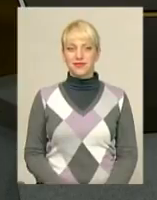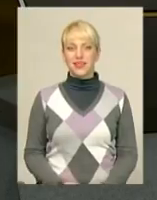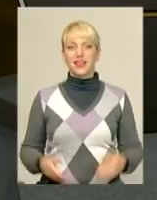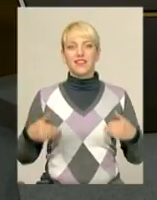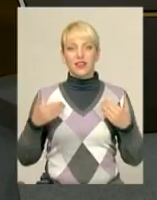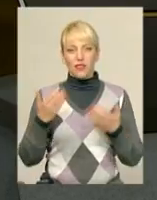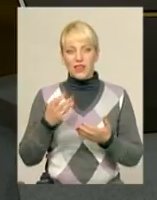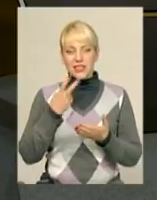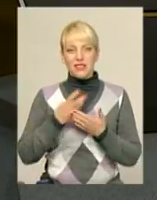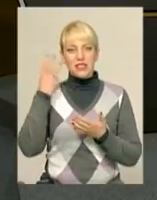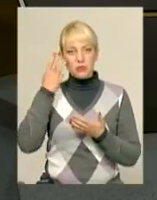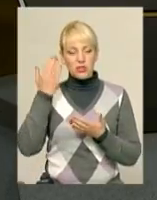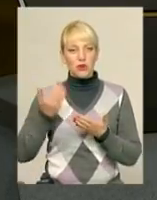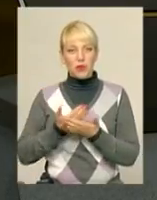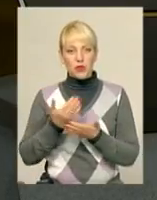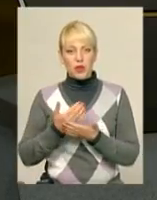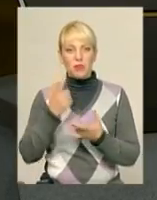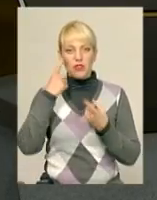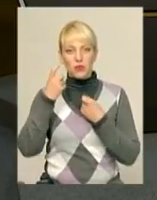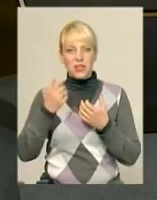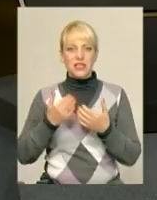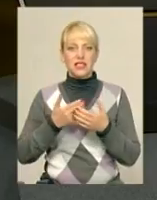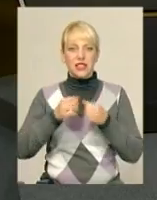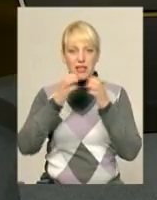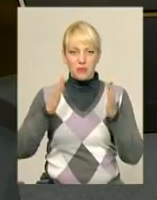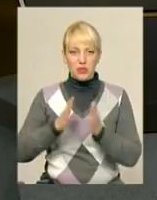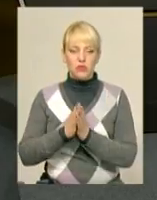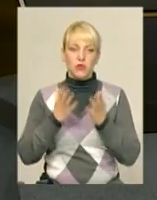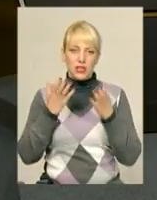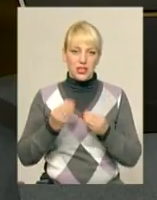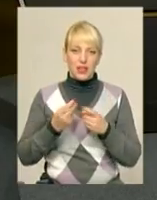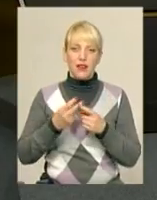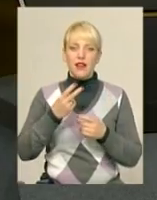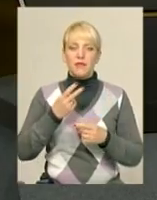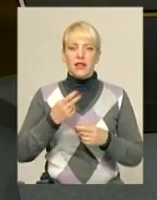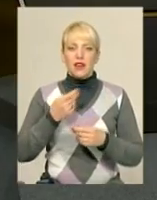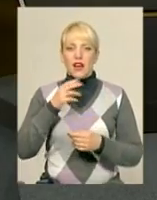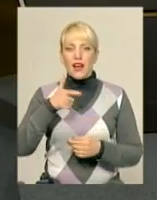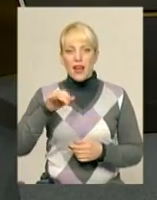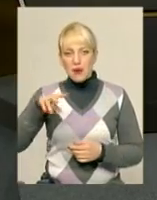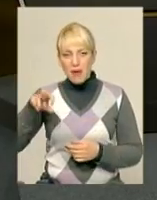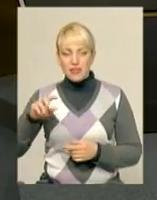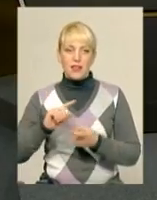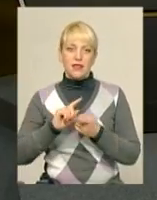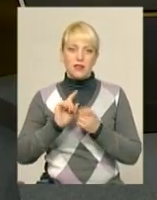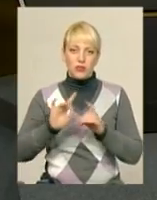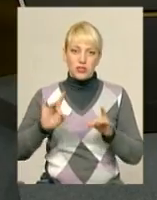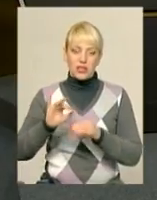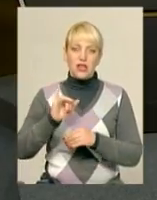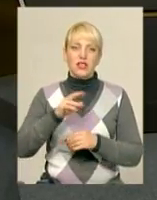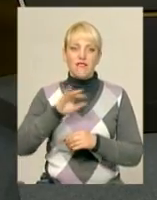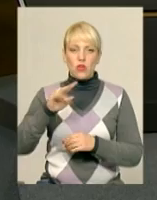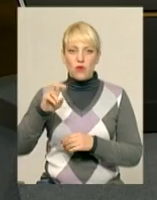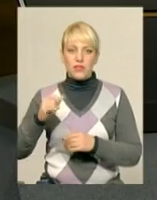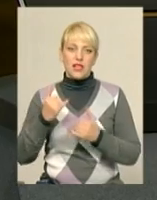Вітаю вас в ефірі «Подільська панорама». Інформаційну картину дня підсумовують Анна Герман та Оксана Фіновська. Коротко про головні події випуску.